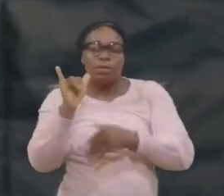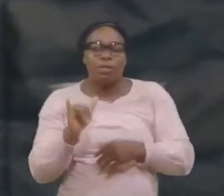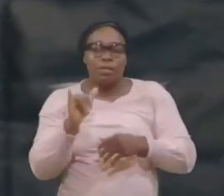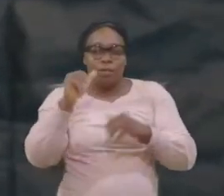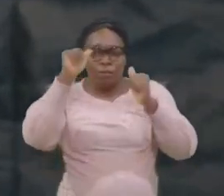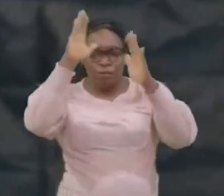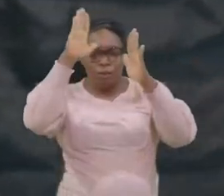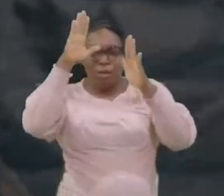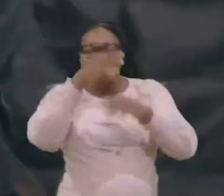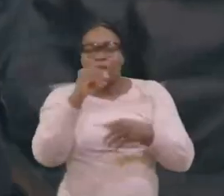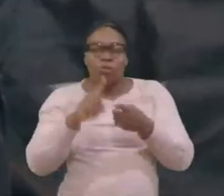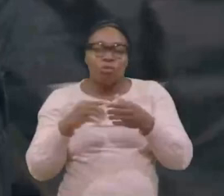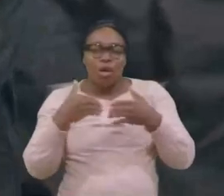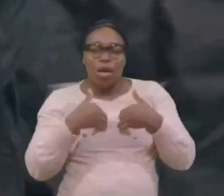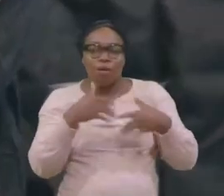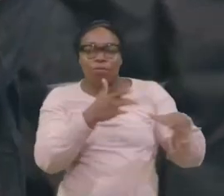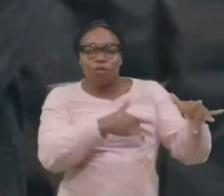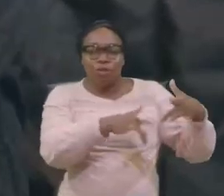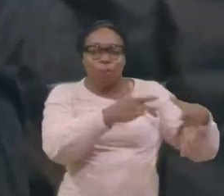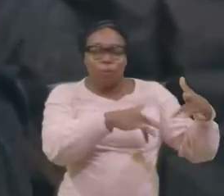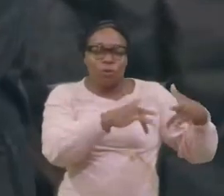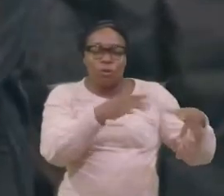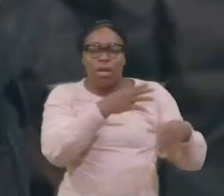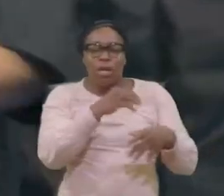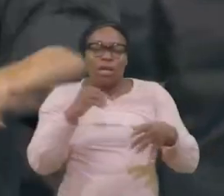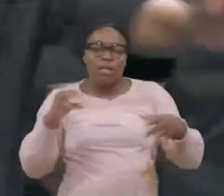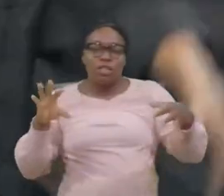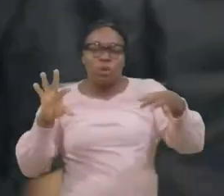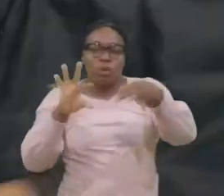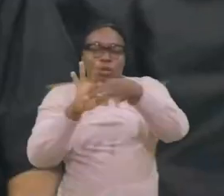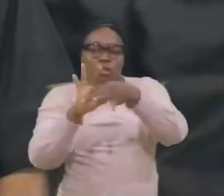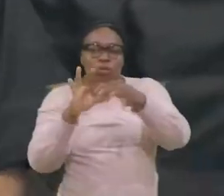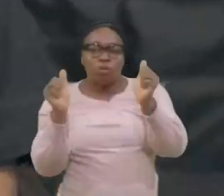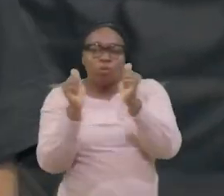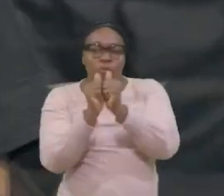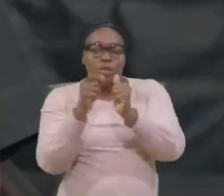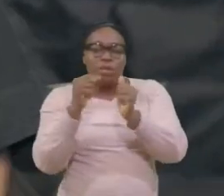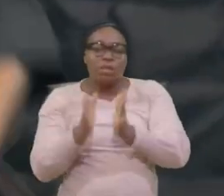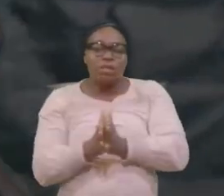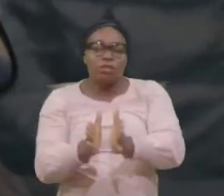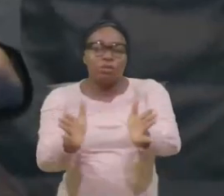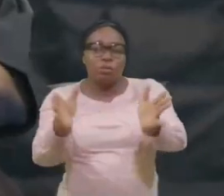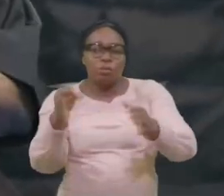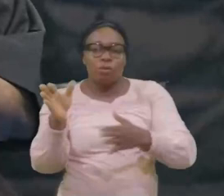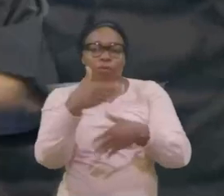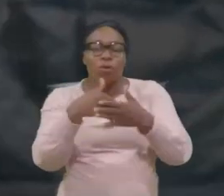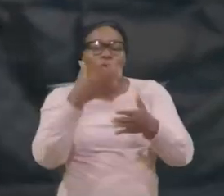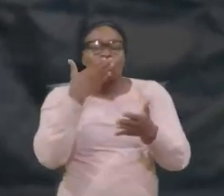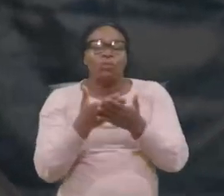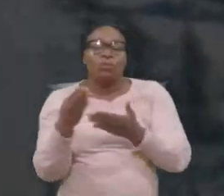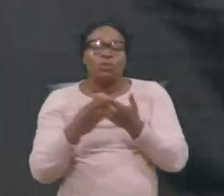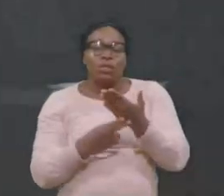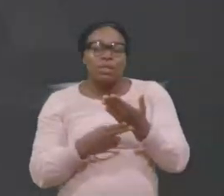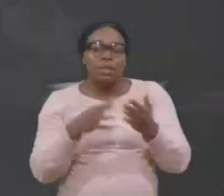et nous avons la connexion avec la source de toute bonté